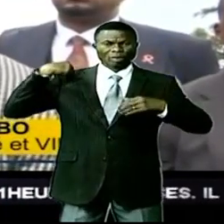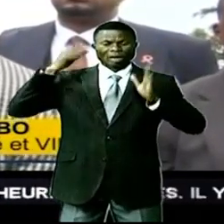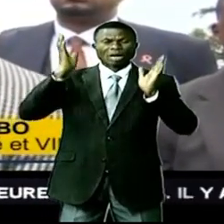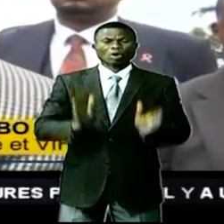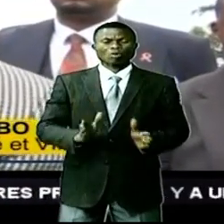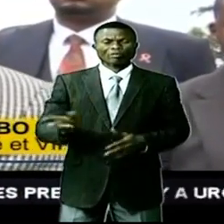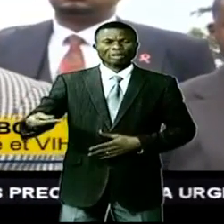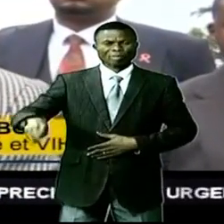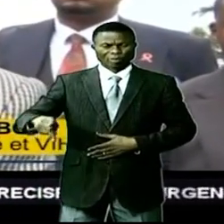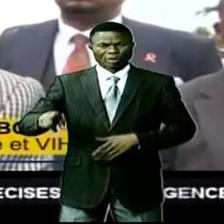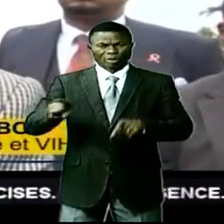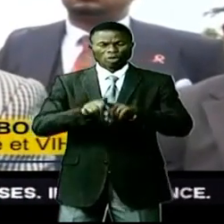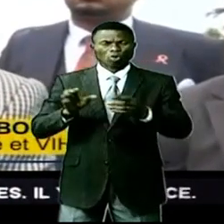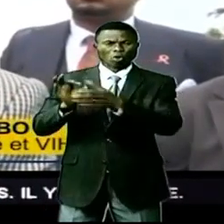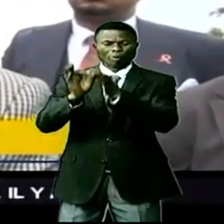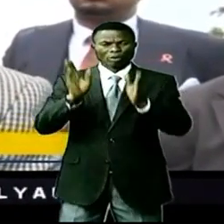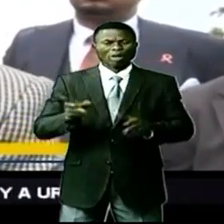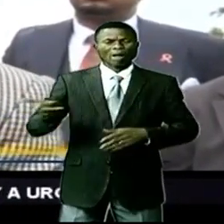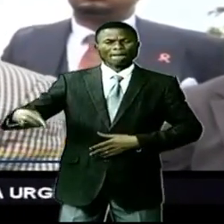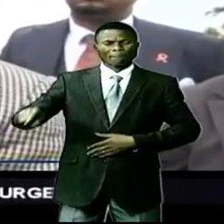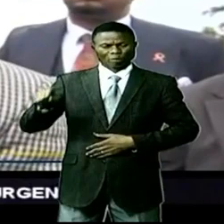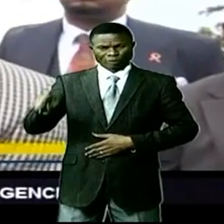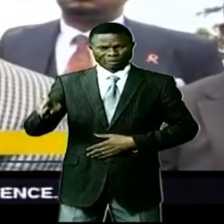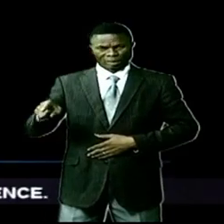de province en tant que coordonnateur provincial.